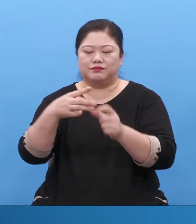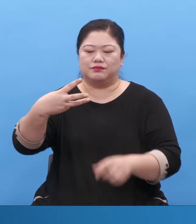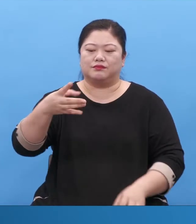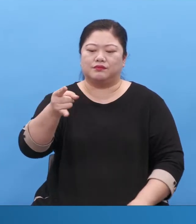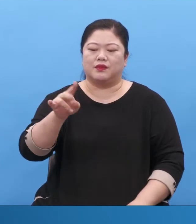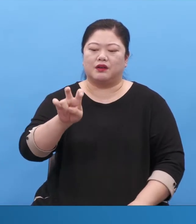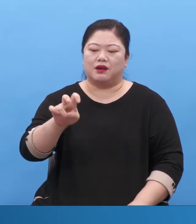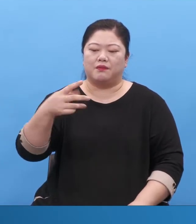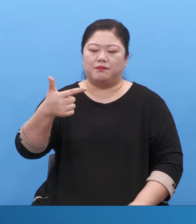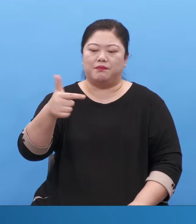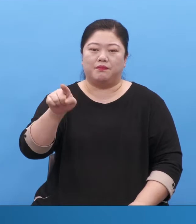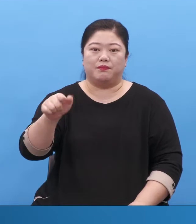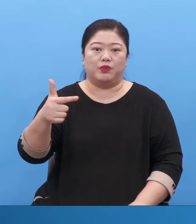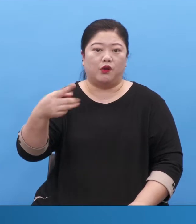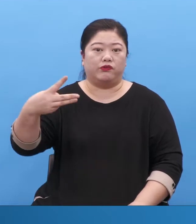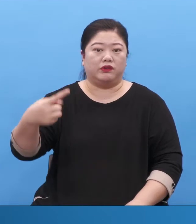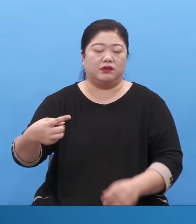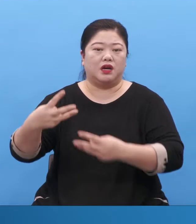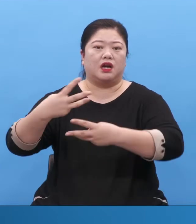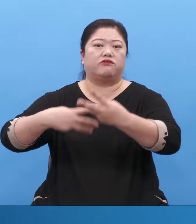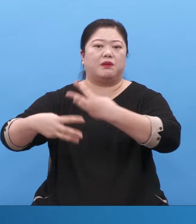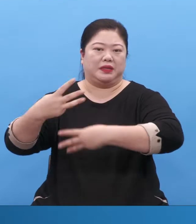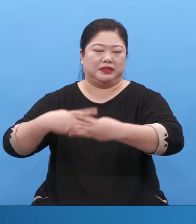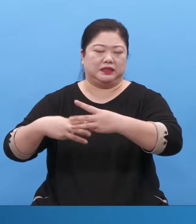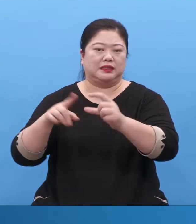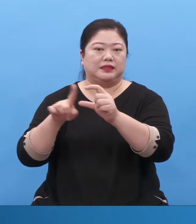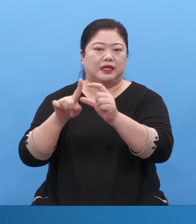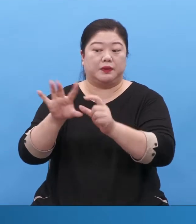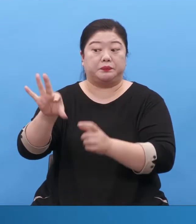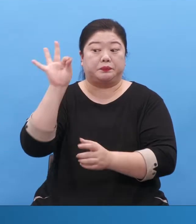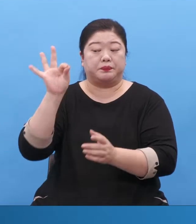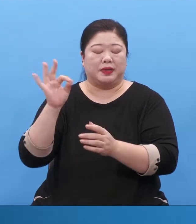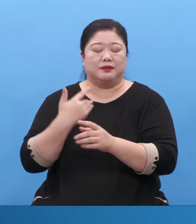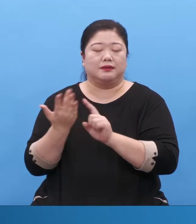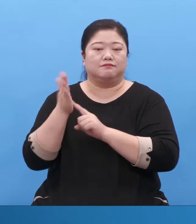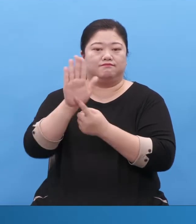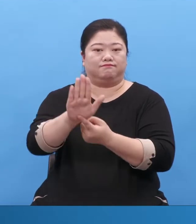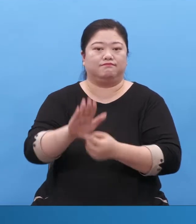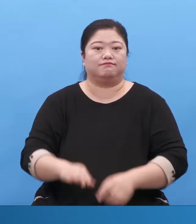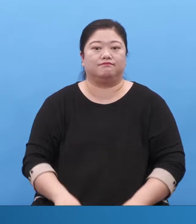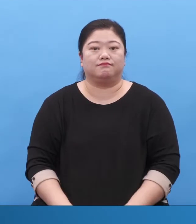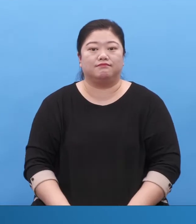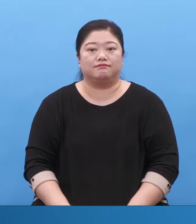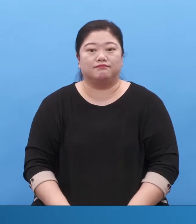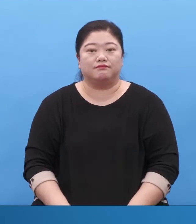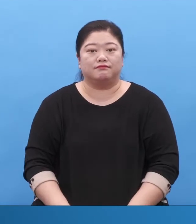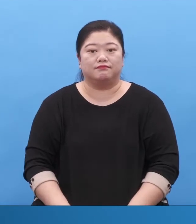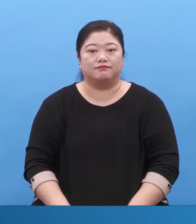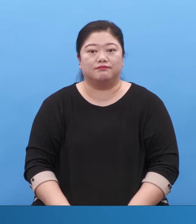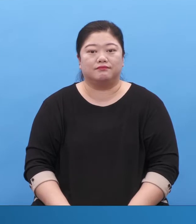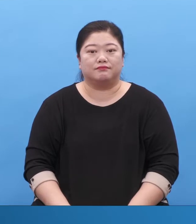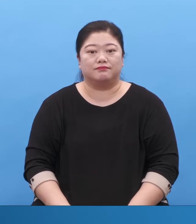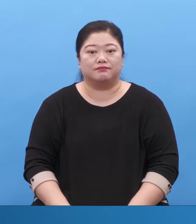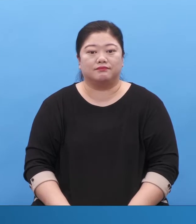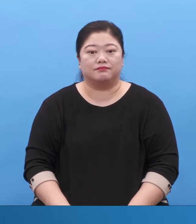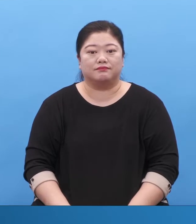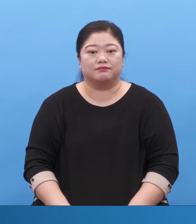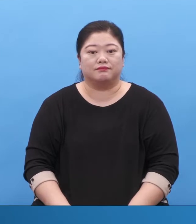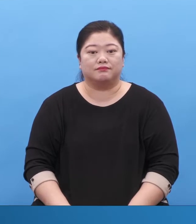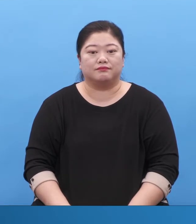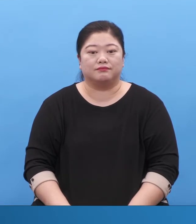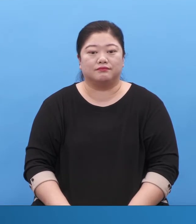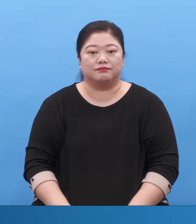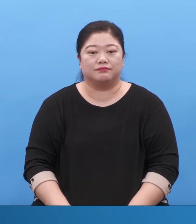이게 버려진 자 남은 자 또 하나의 이유는